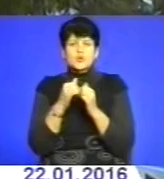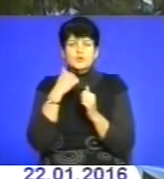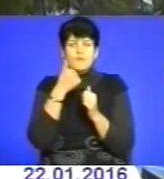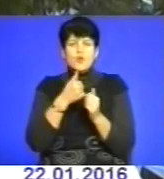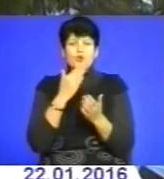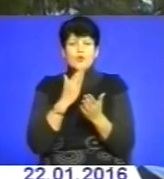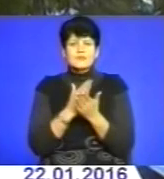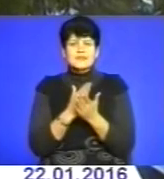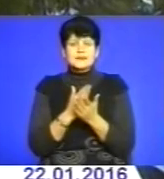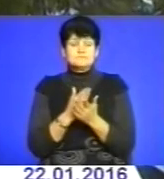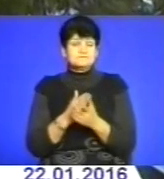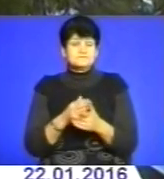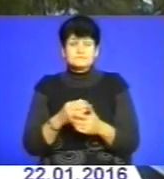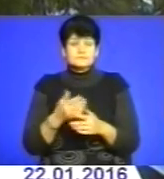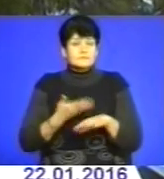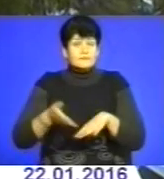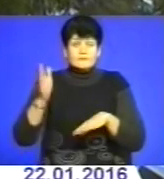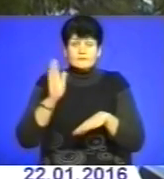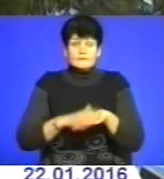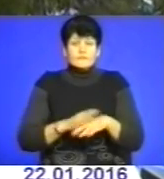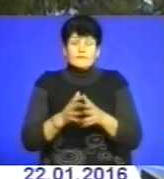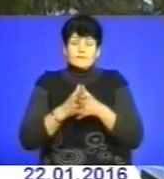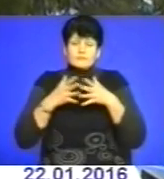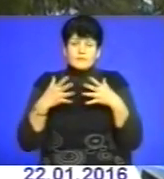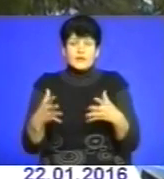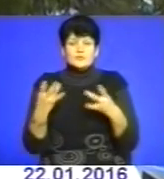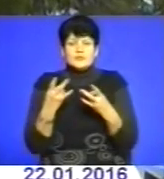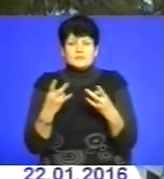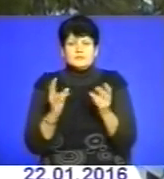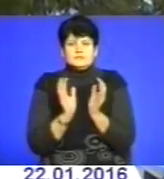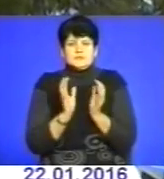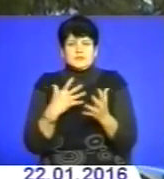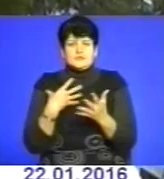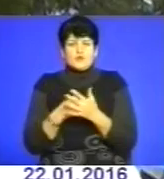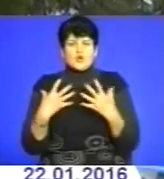агресивнішими, складнішими, і треба пильнувати здоров'ясь.